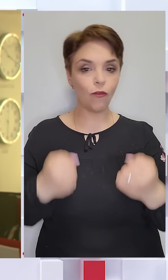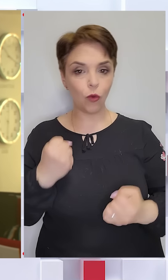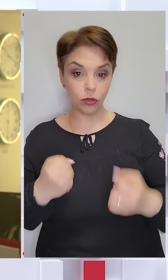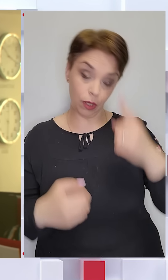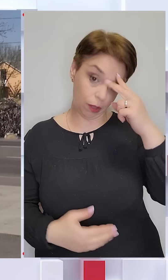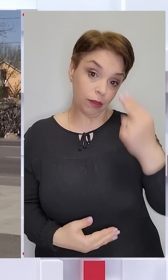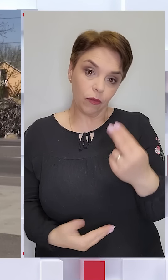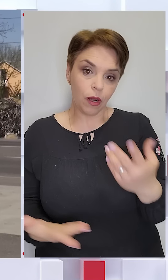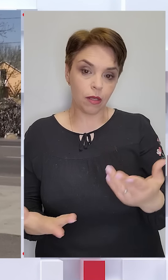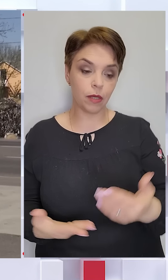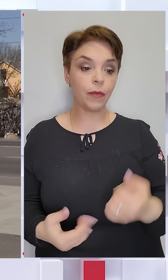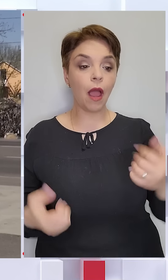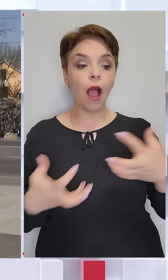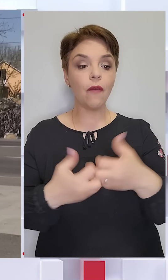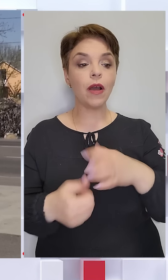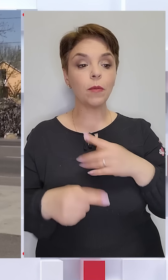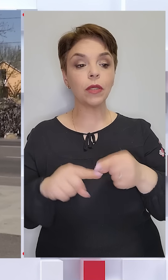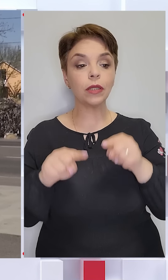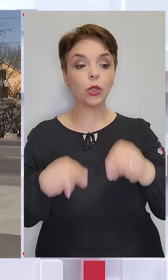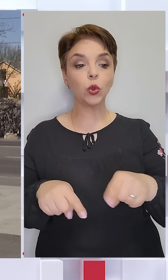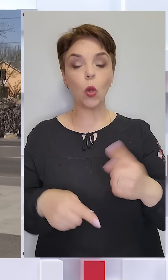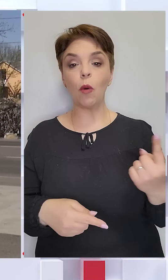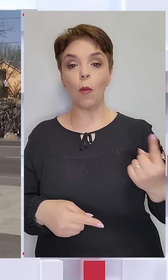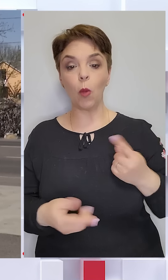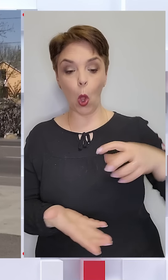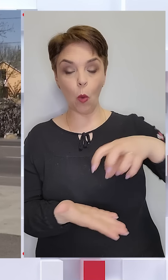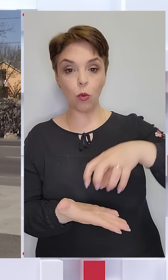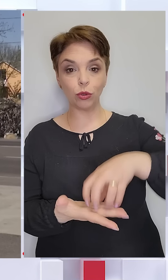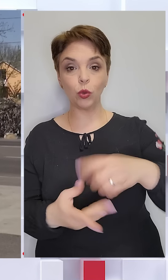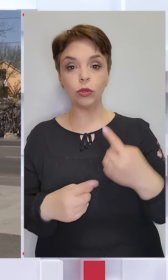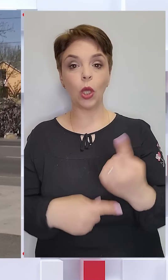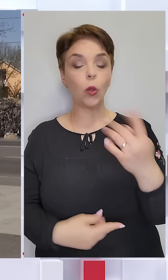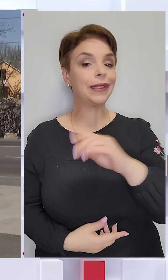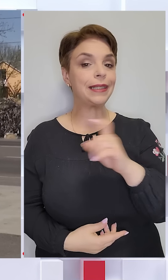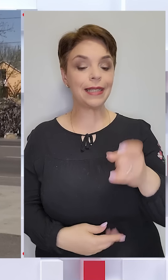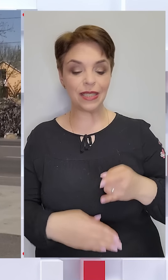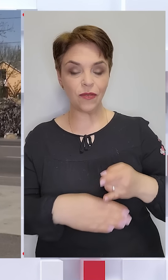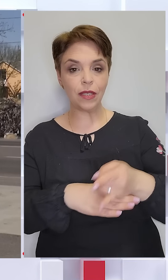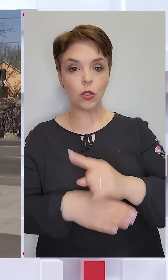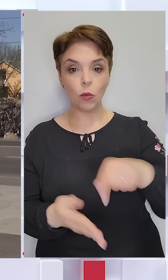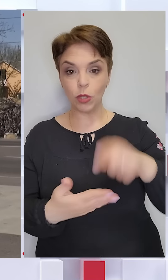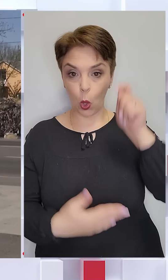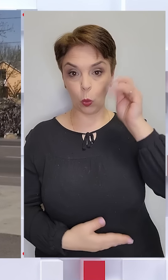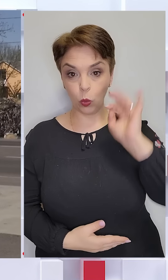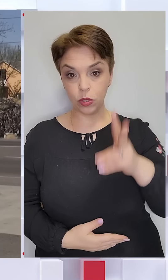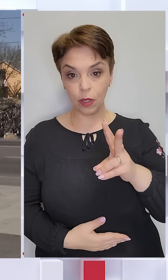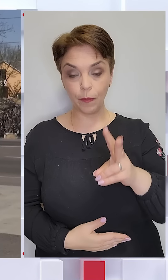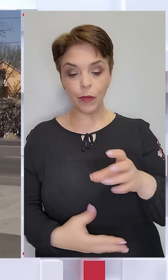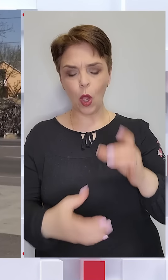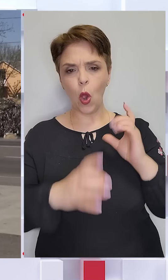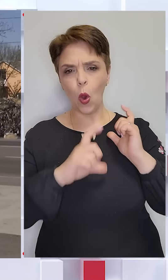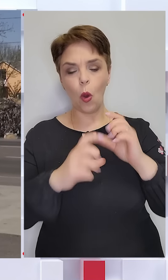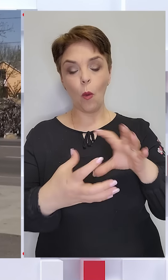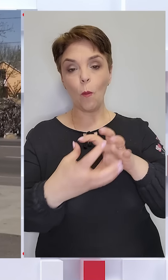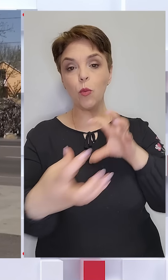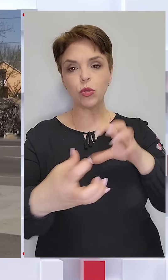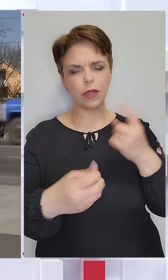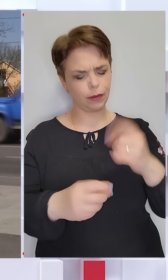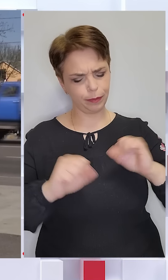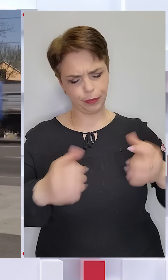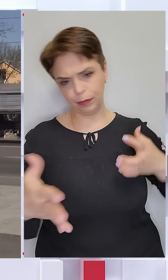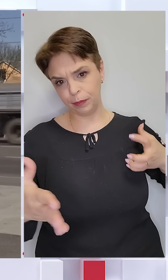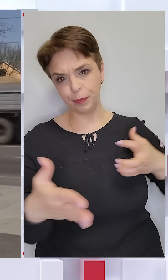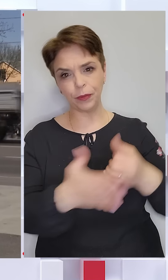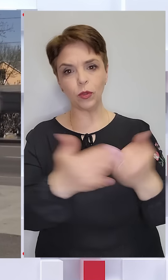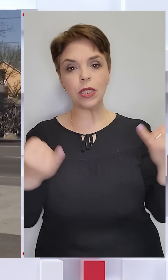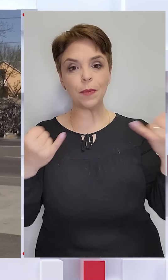тверезим. Аварія сталася ось на цьому блокпосту. Це один із в'їздів до Луцька. Буз на великій швидкості в'їхав в одну